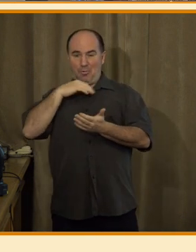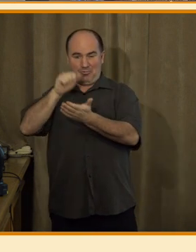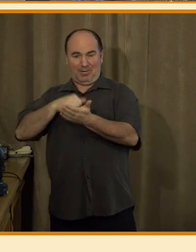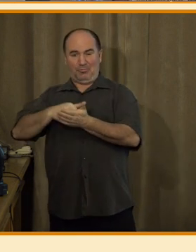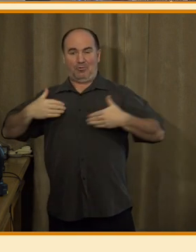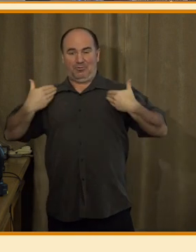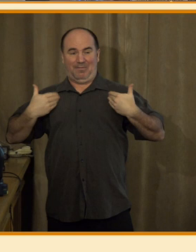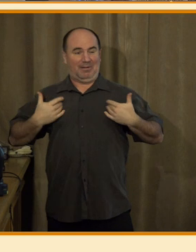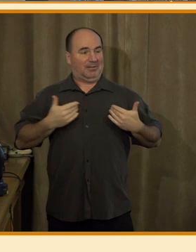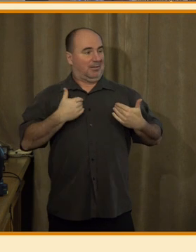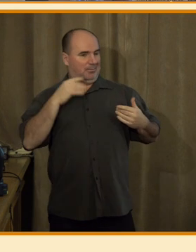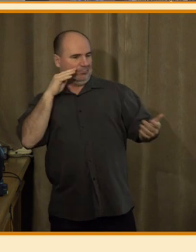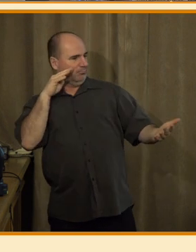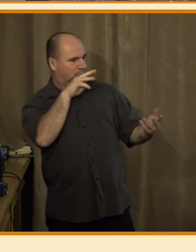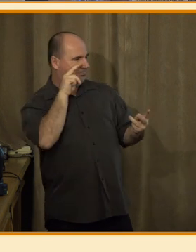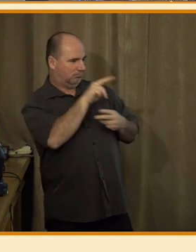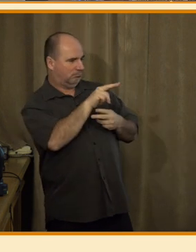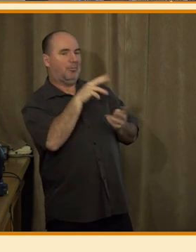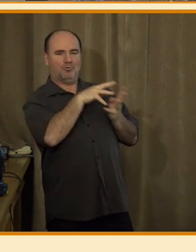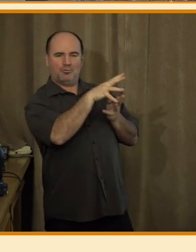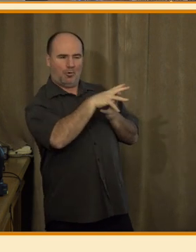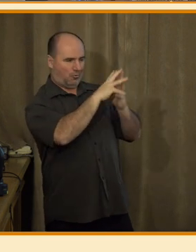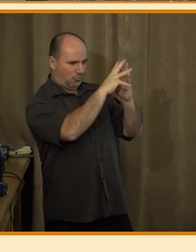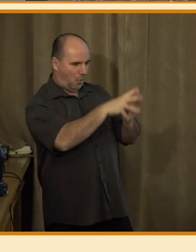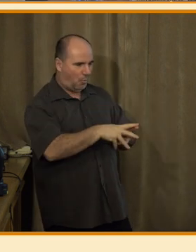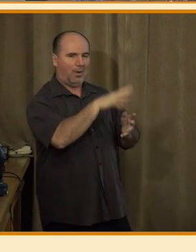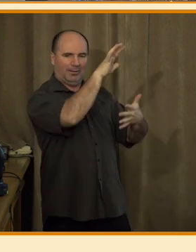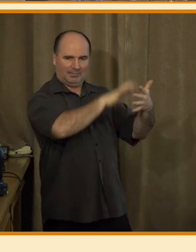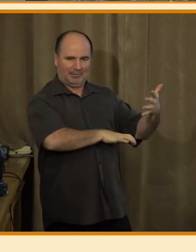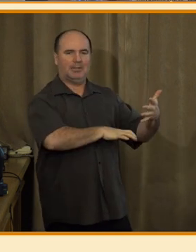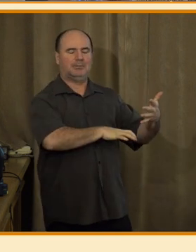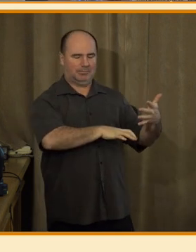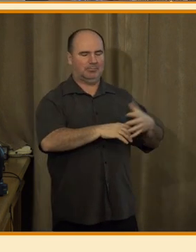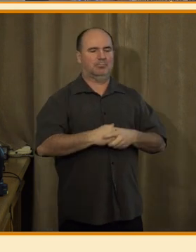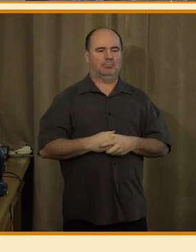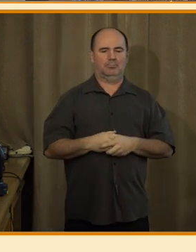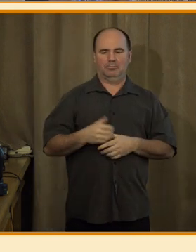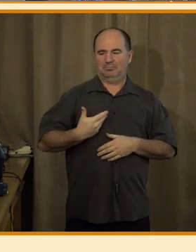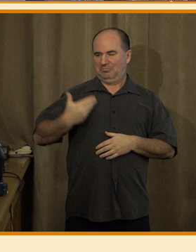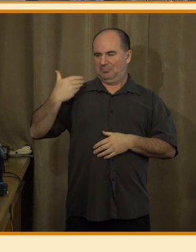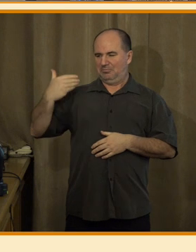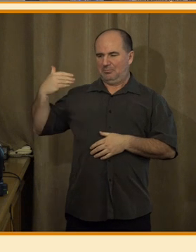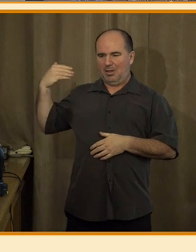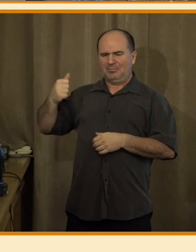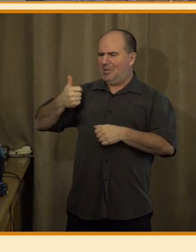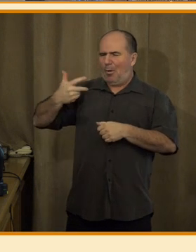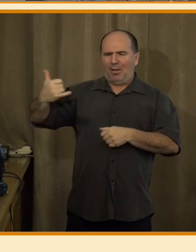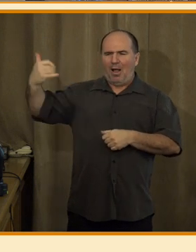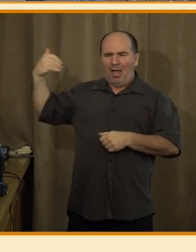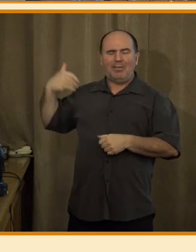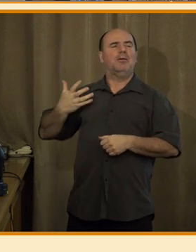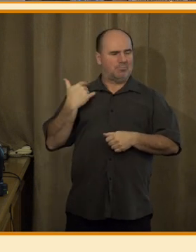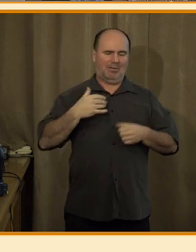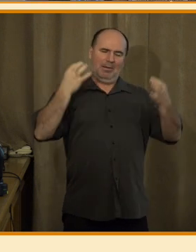Samozřejmě, že na začátku, když jsme s začínali před těmi pěti lety, tak ty texty byly mnohem jednodušší, jsou to různé typy textů od headlinu, krátkých